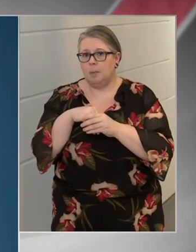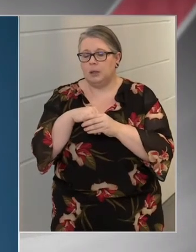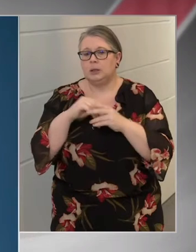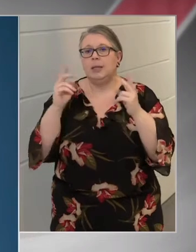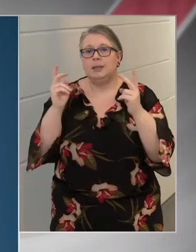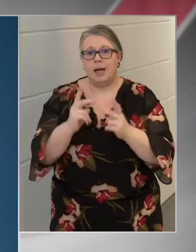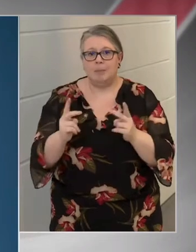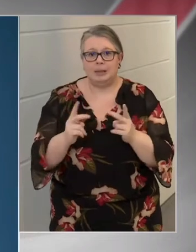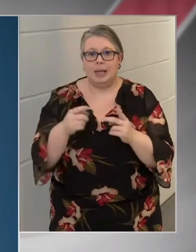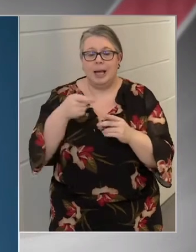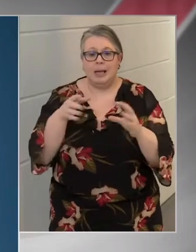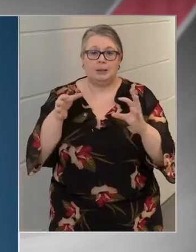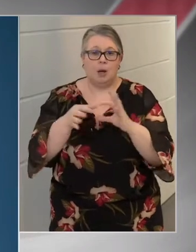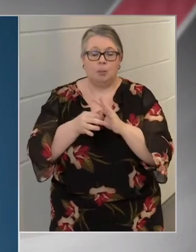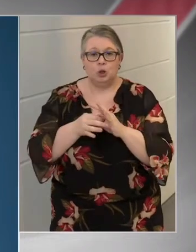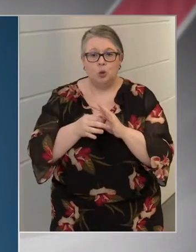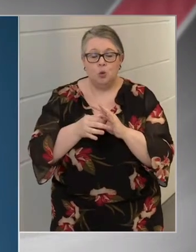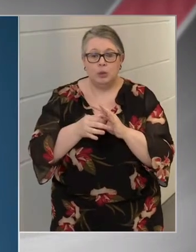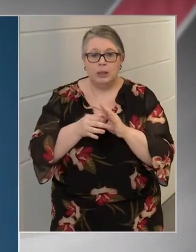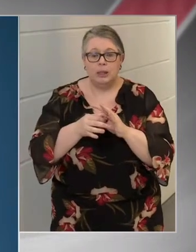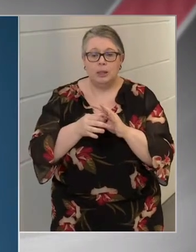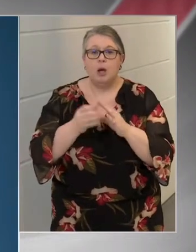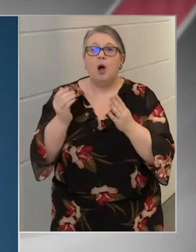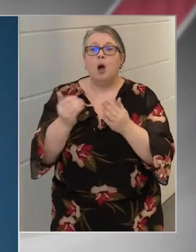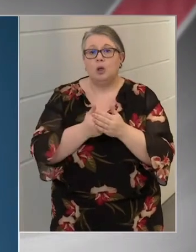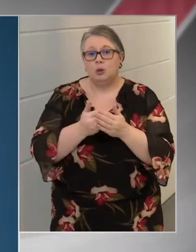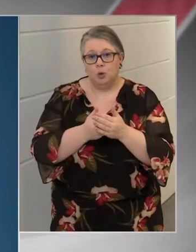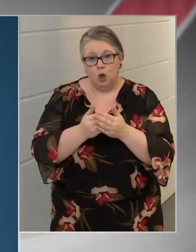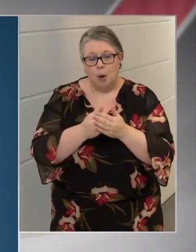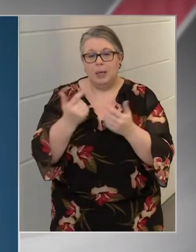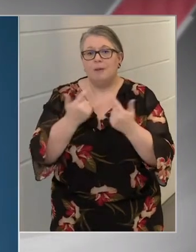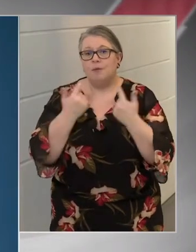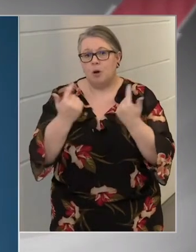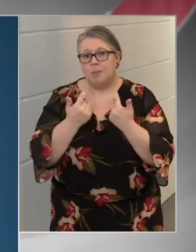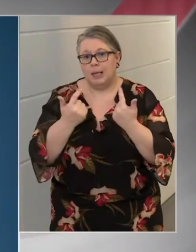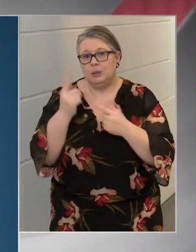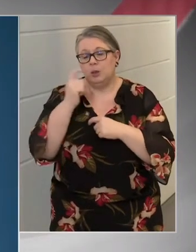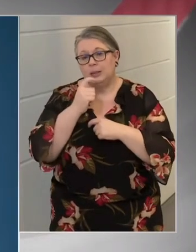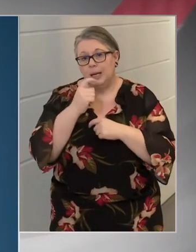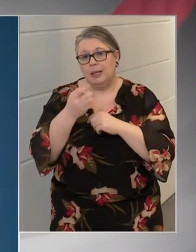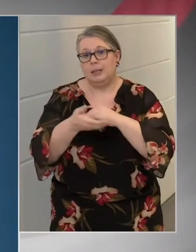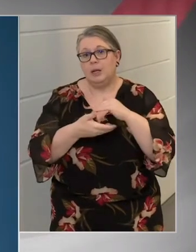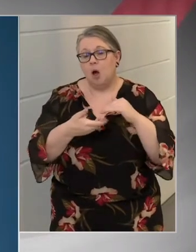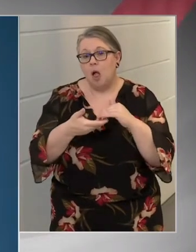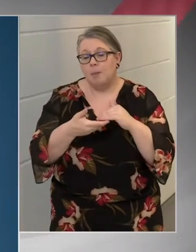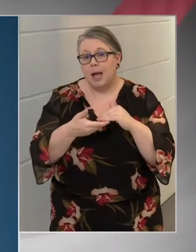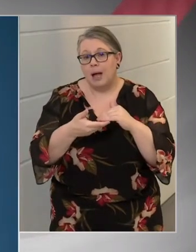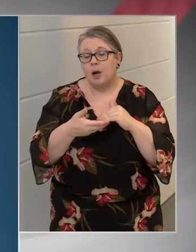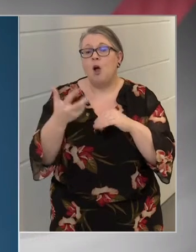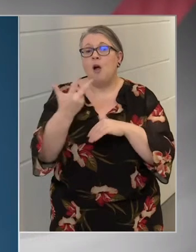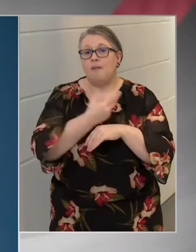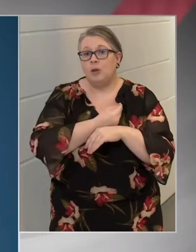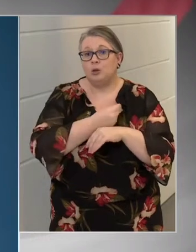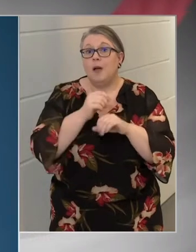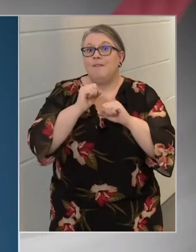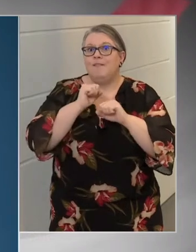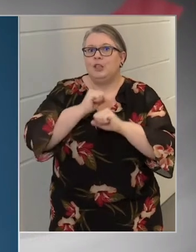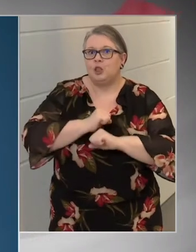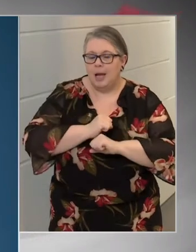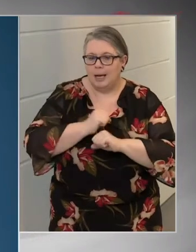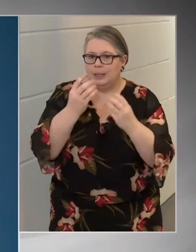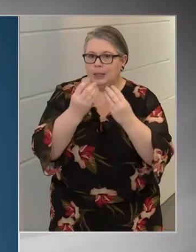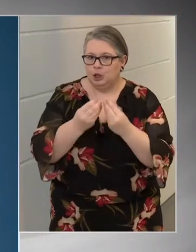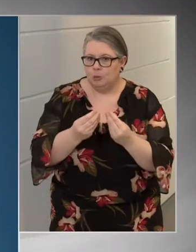természetesen ehhez kapcsolódik az újabb információk szerinti vírusnak a viselkedési